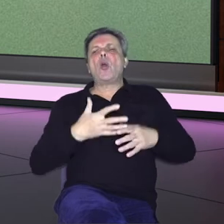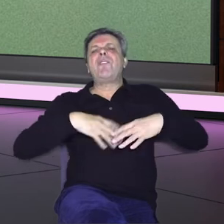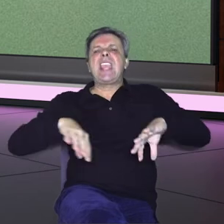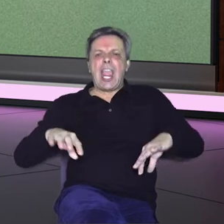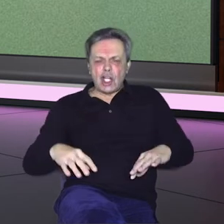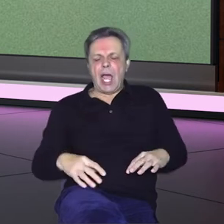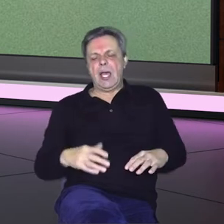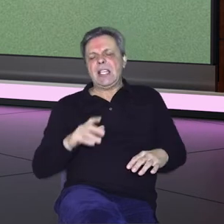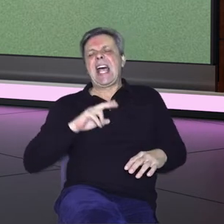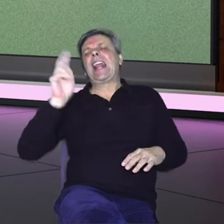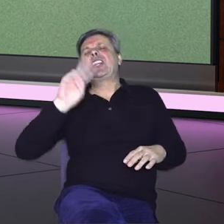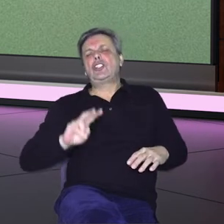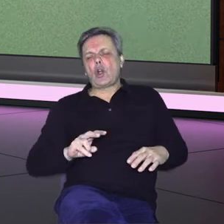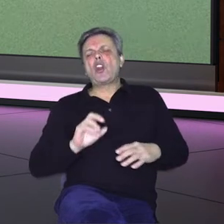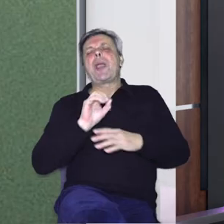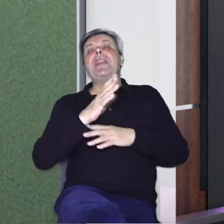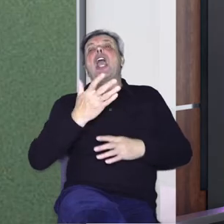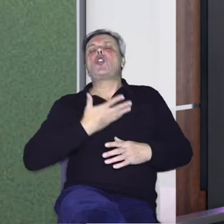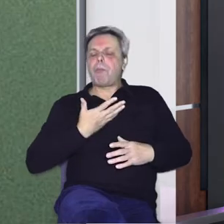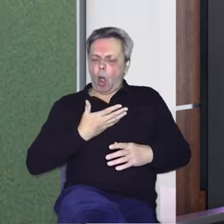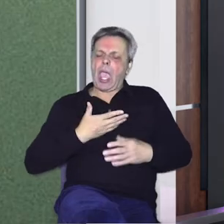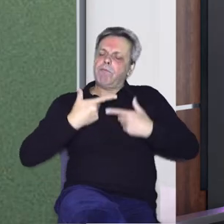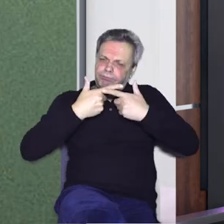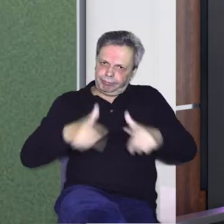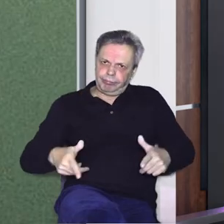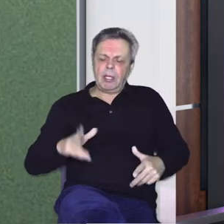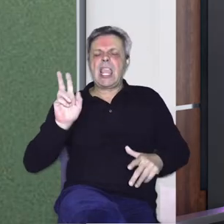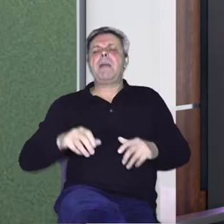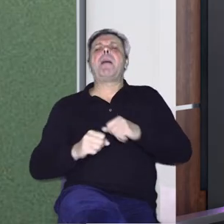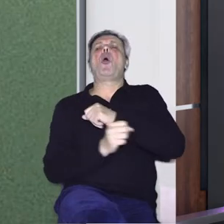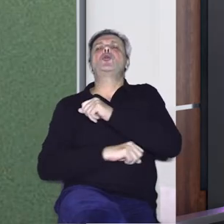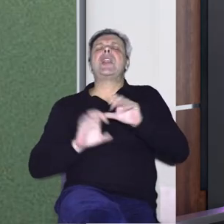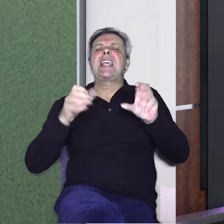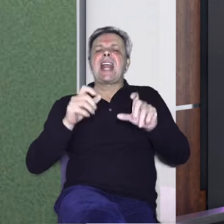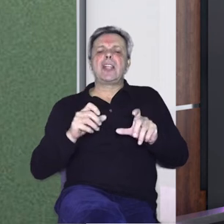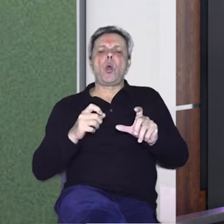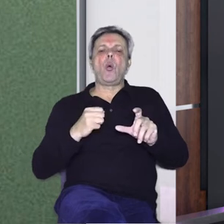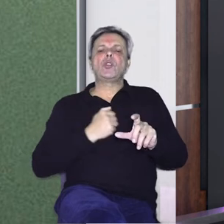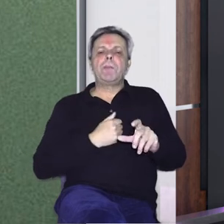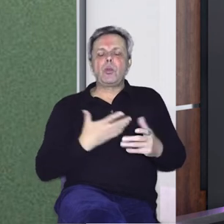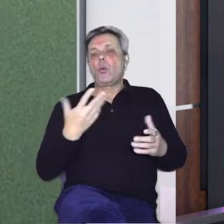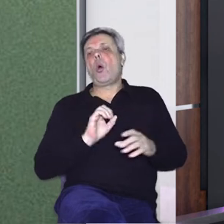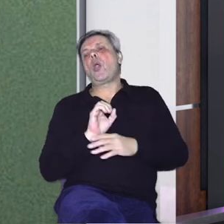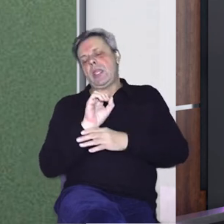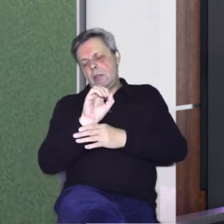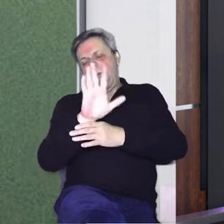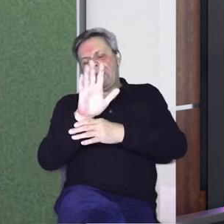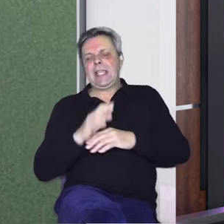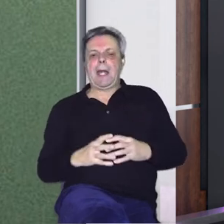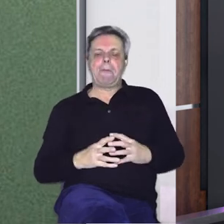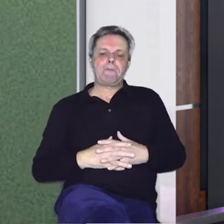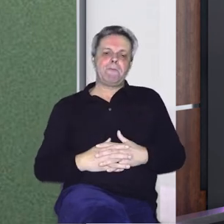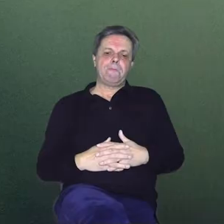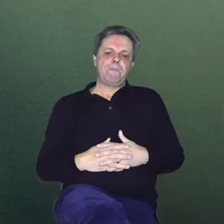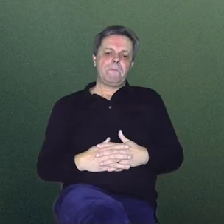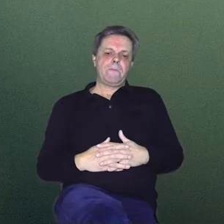medije i dobio koncesiju konačno, tako da sad imamo i studenski radio u Splitu koji također imitira putem frekvencije. Svaka